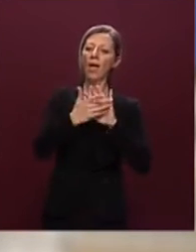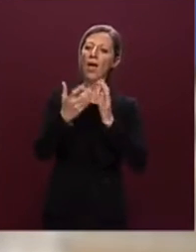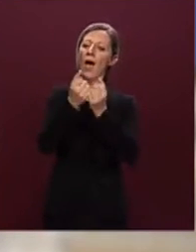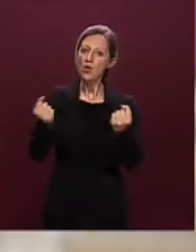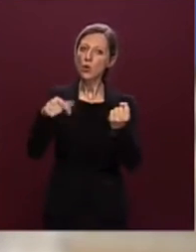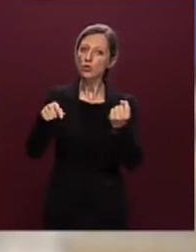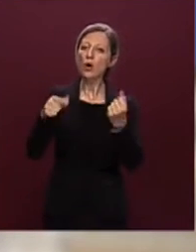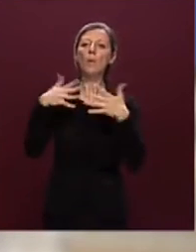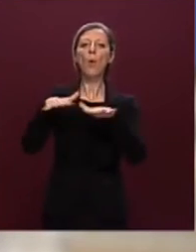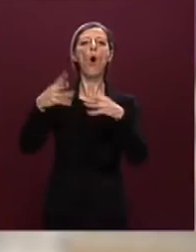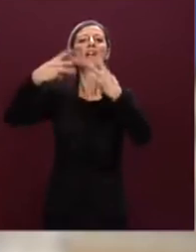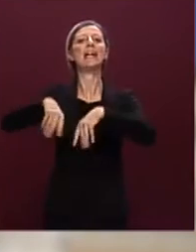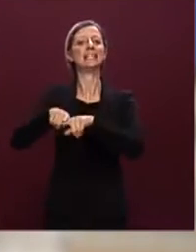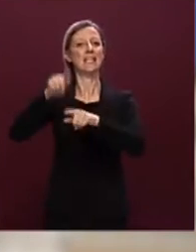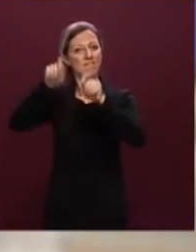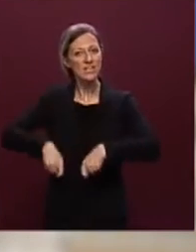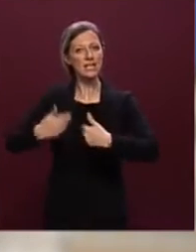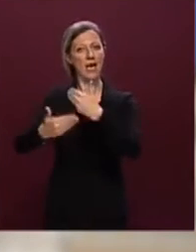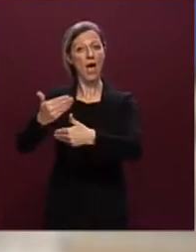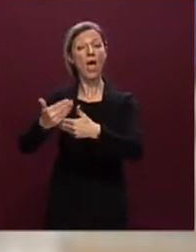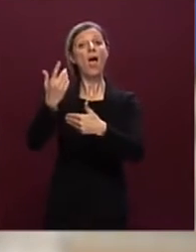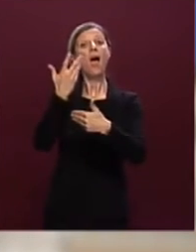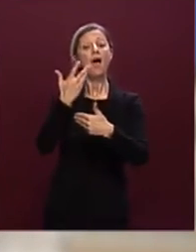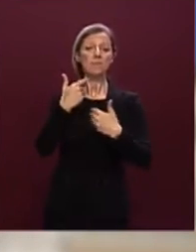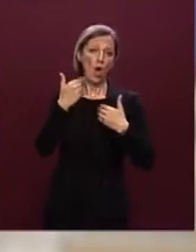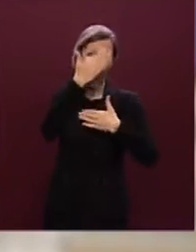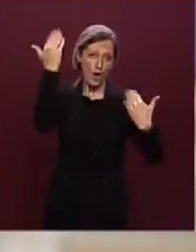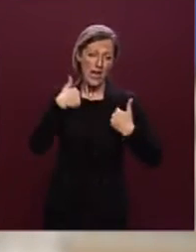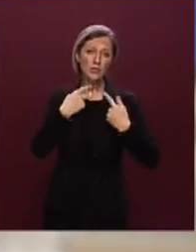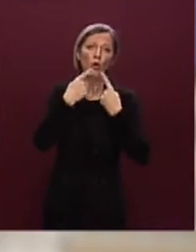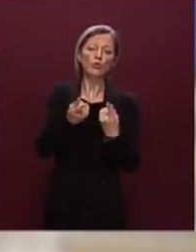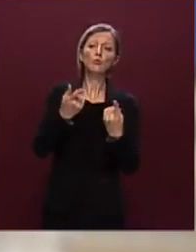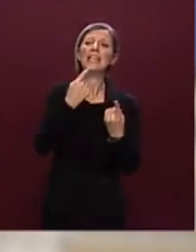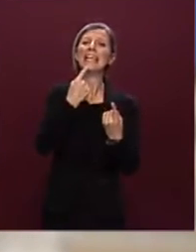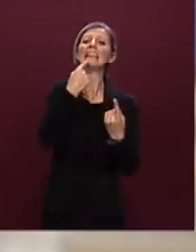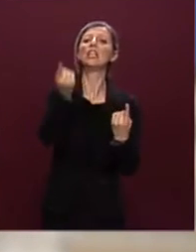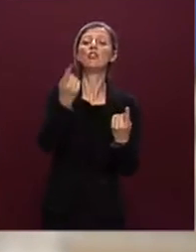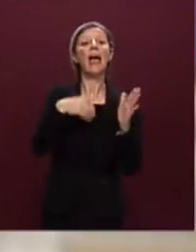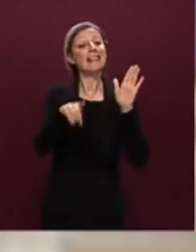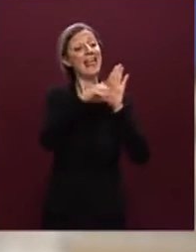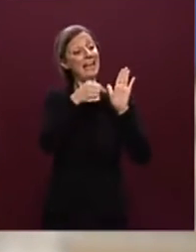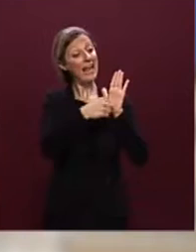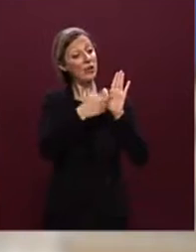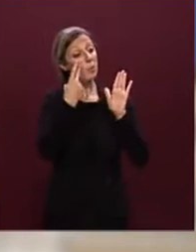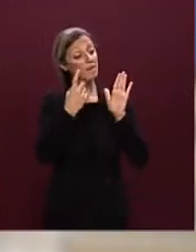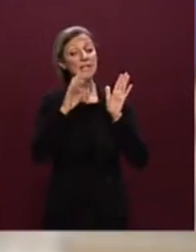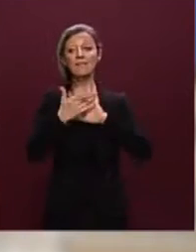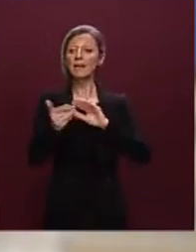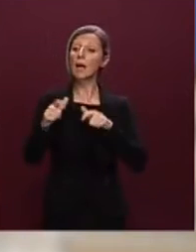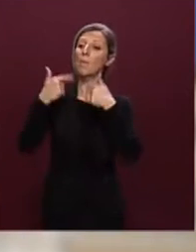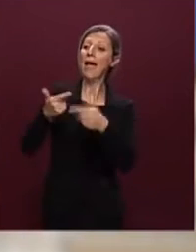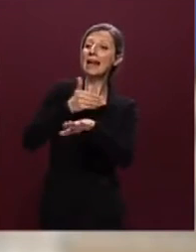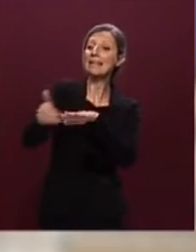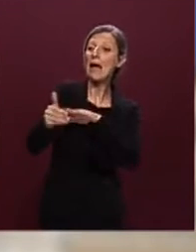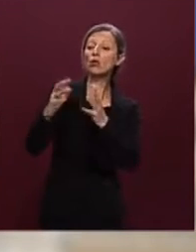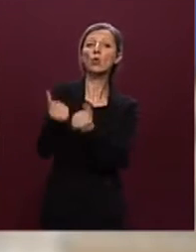organizzativa e quindi, sinceramente, sostenere che, quanto previsto nel decreto, abbia rallentato la fase di attuazione fino ad oggi